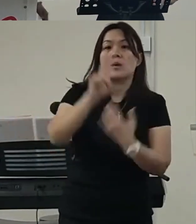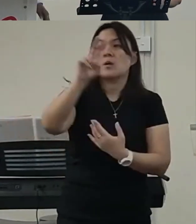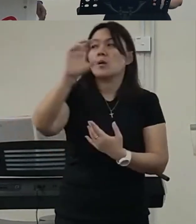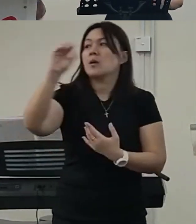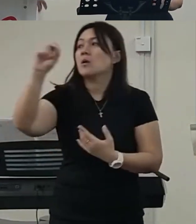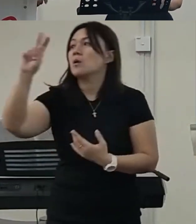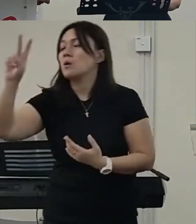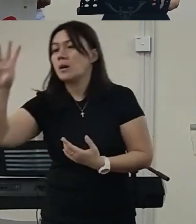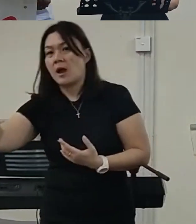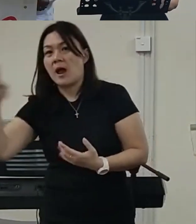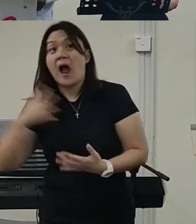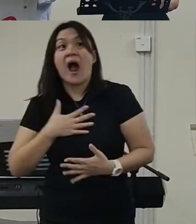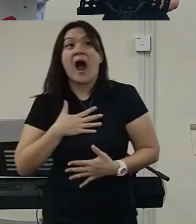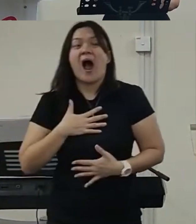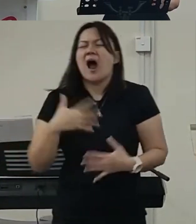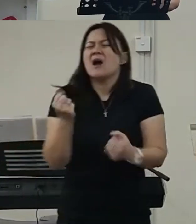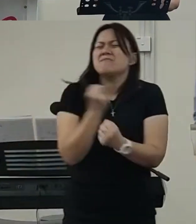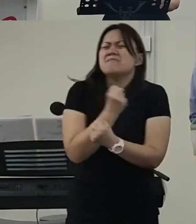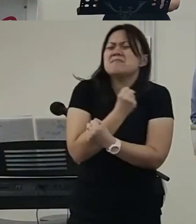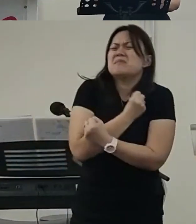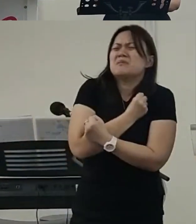我其实很享受我的生日的